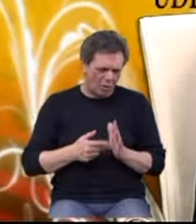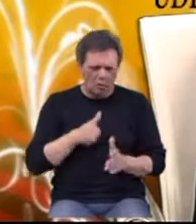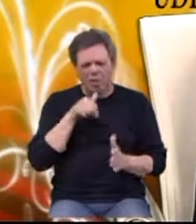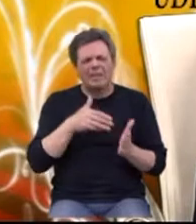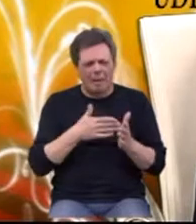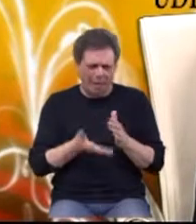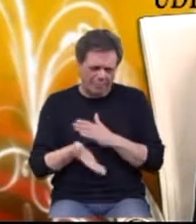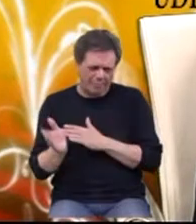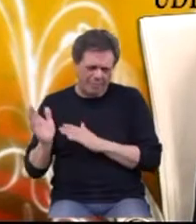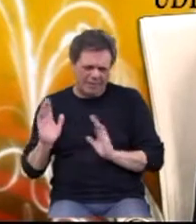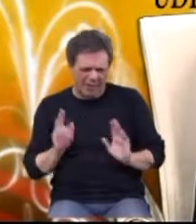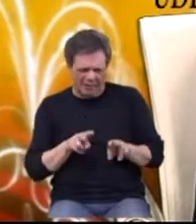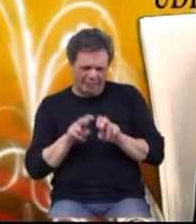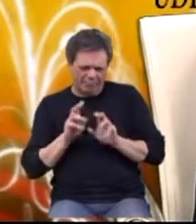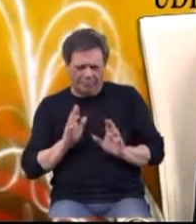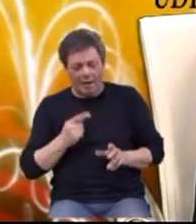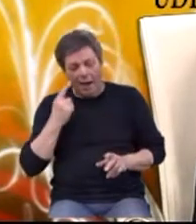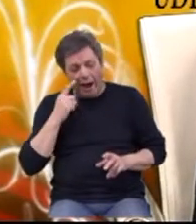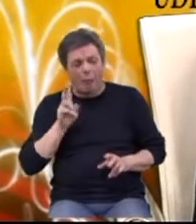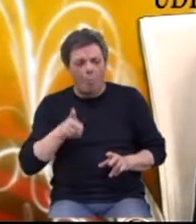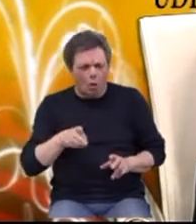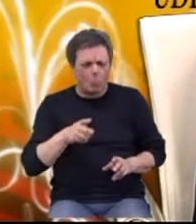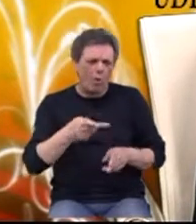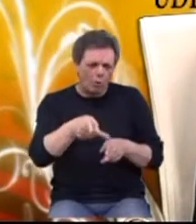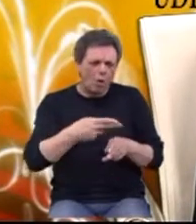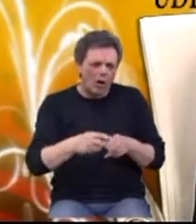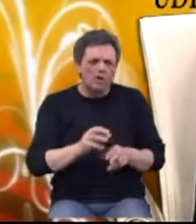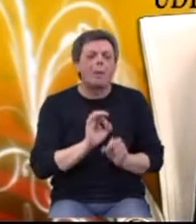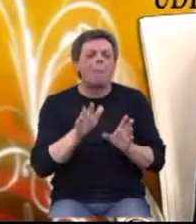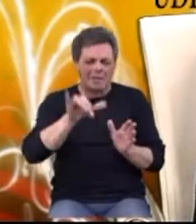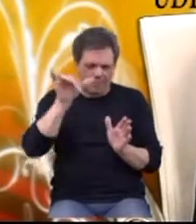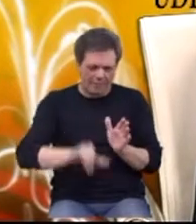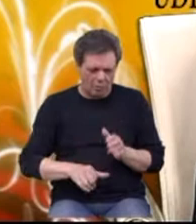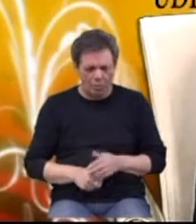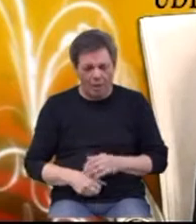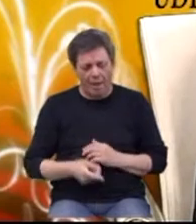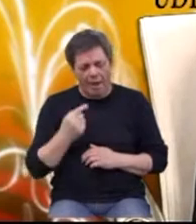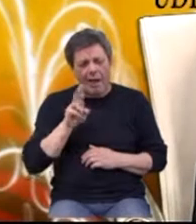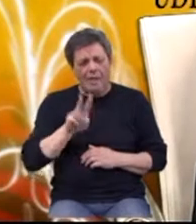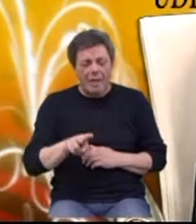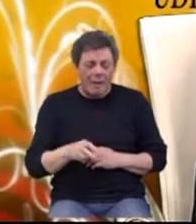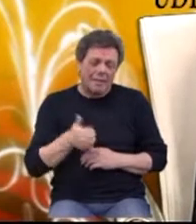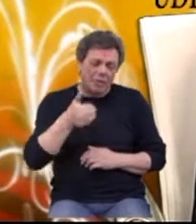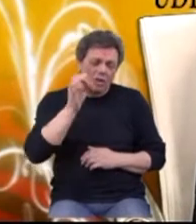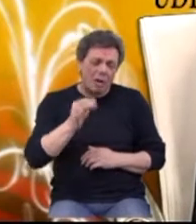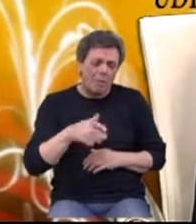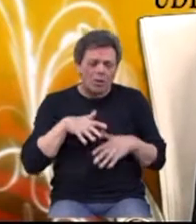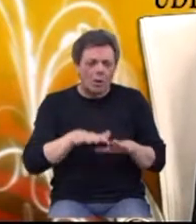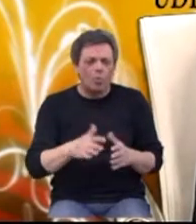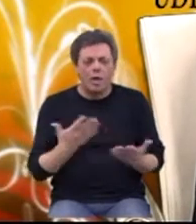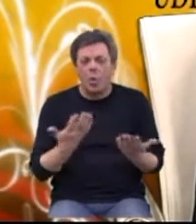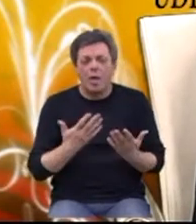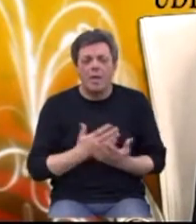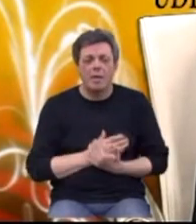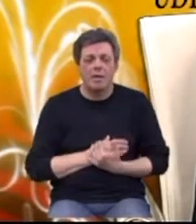ih izbjegavati ukoliko imamo načina da to riješimo bez kiruških metoda. Međutim, imate određen postotak ljudi koji jednostavno